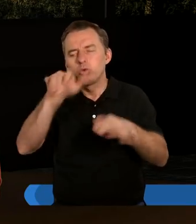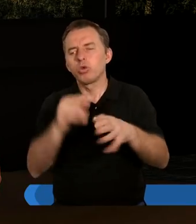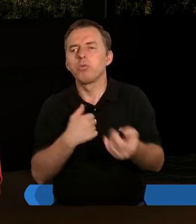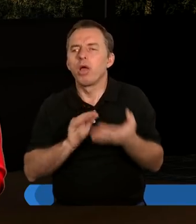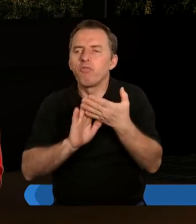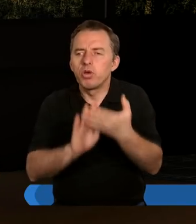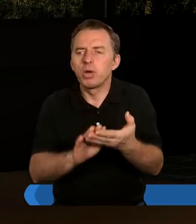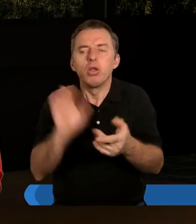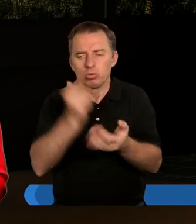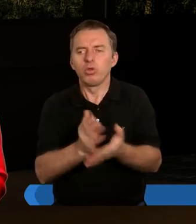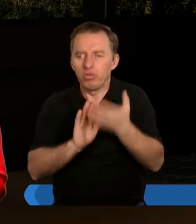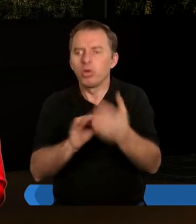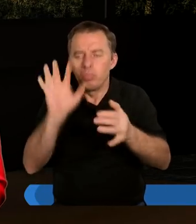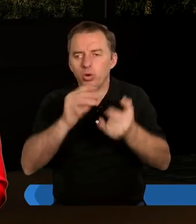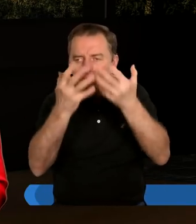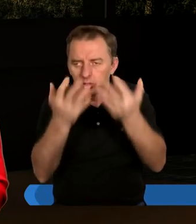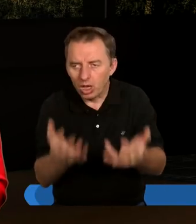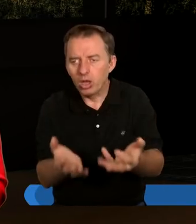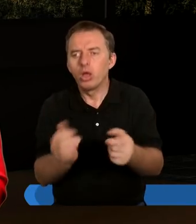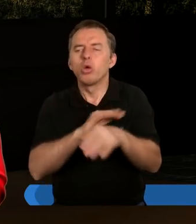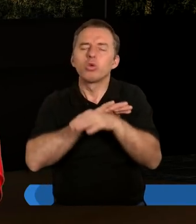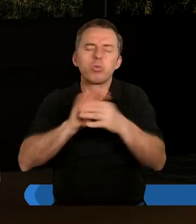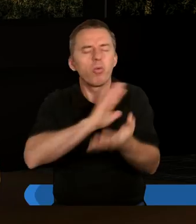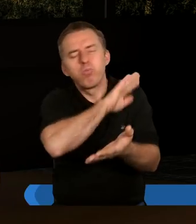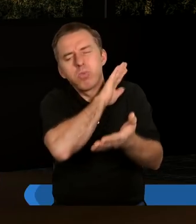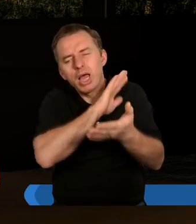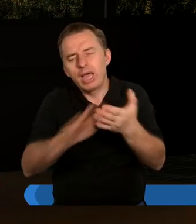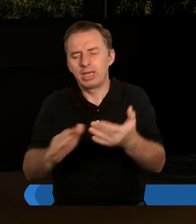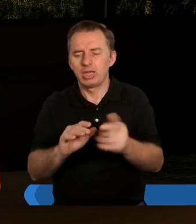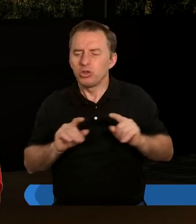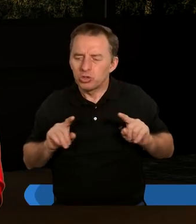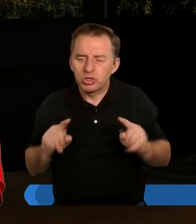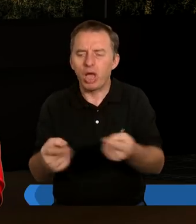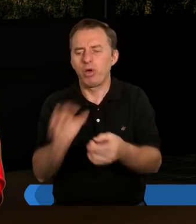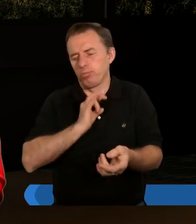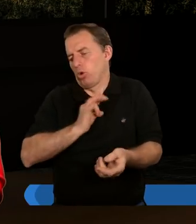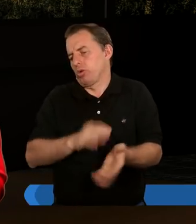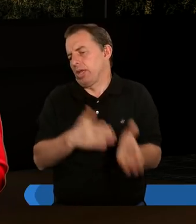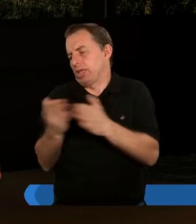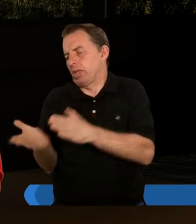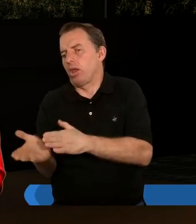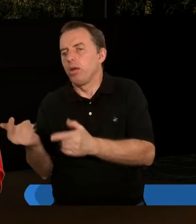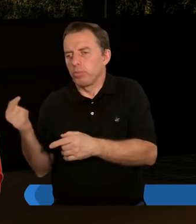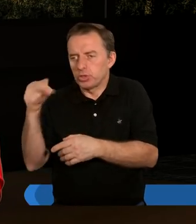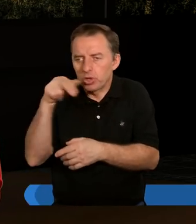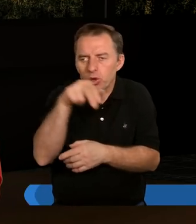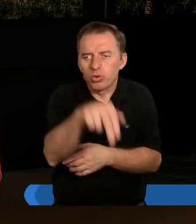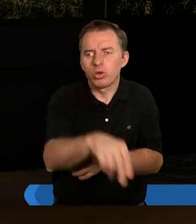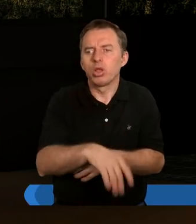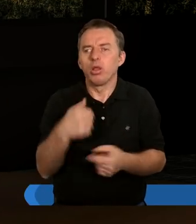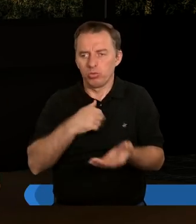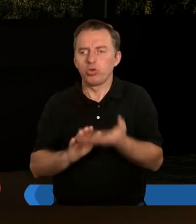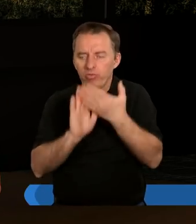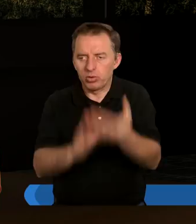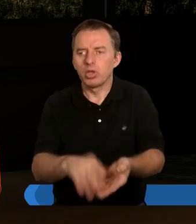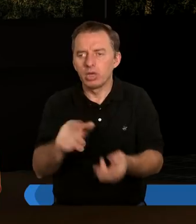mi wybaczyć, na czym musiał wybaczyć, bo chciał, zupełnie bez jakichś działań z mojej strony, oprócz tego, że przyszłam, zresztą